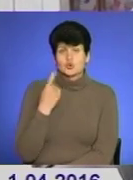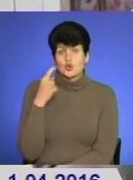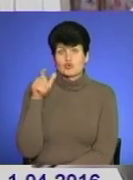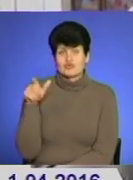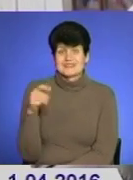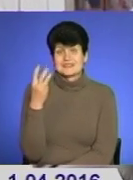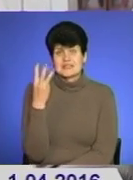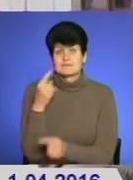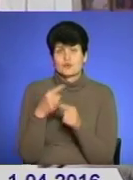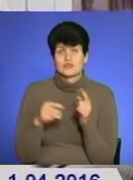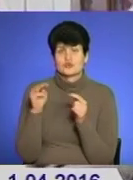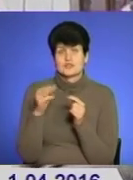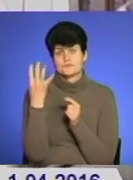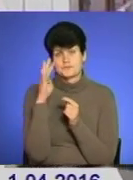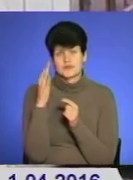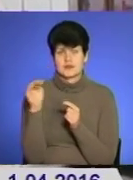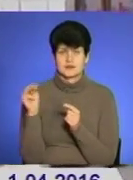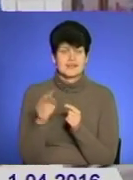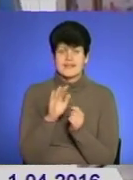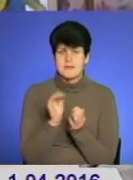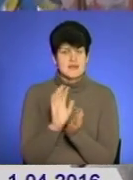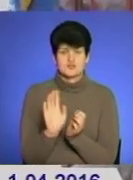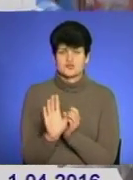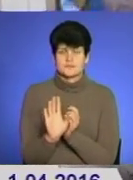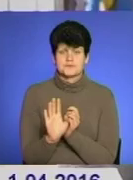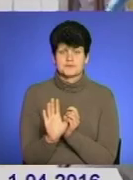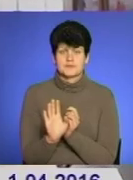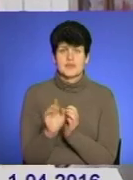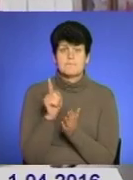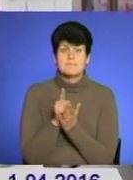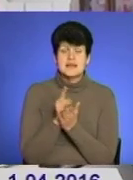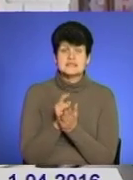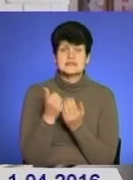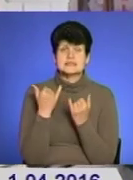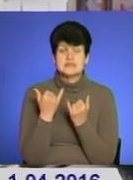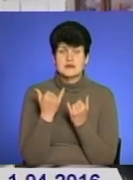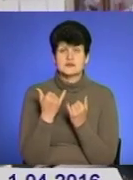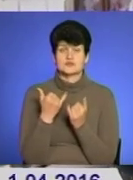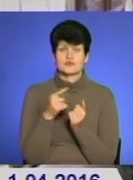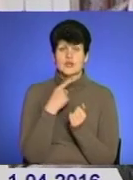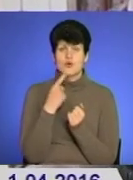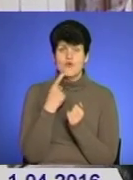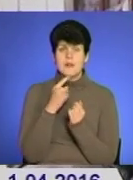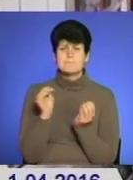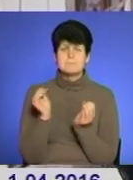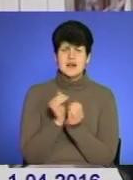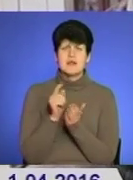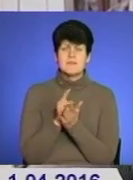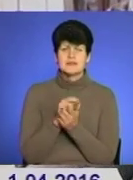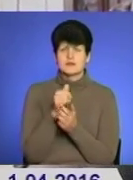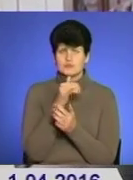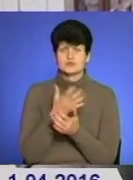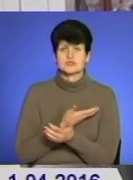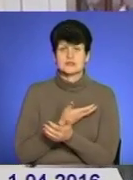тисячі три з половиною, до чотирьох, не менше. Тому що пенсії зараз на сяких, яка говорить, що мала пенсія, не можна